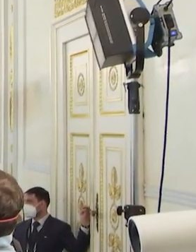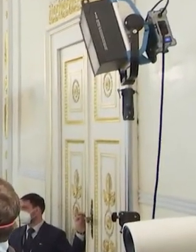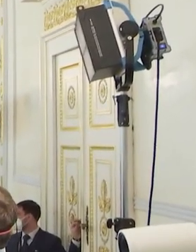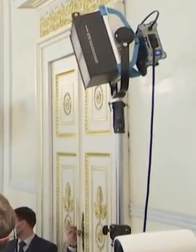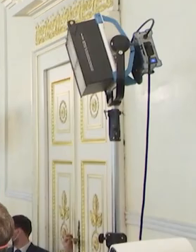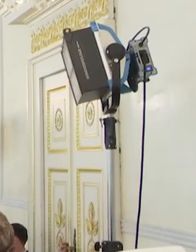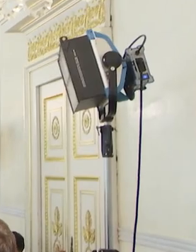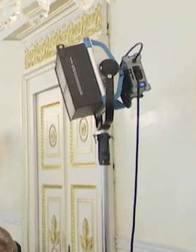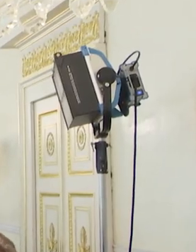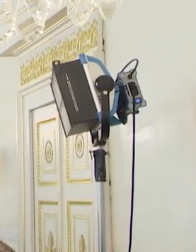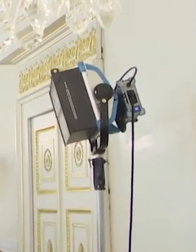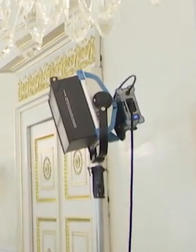Vielen herzlichen Dank. Vielen Vielen